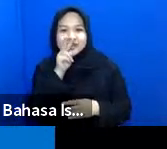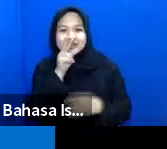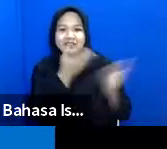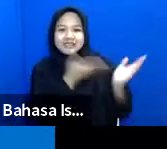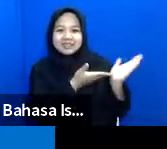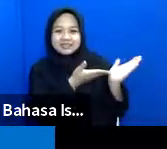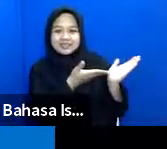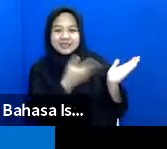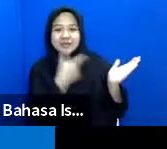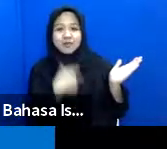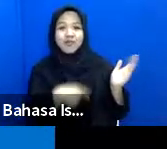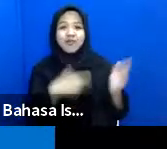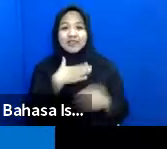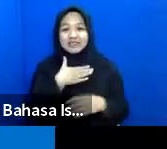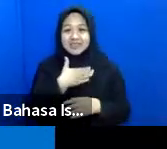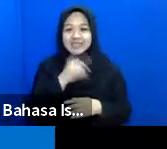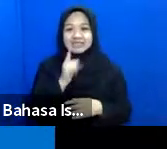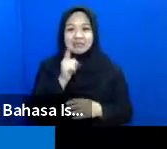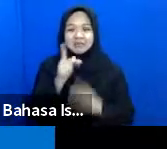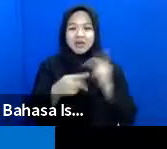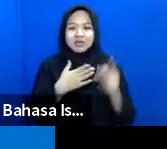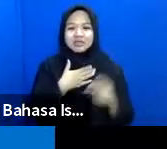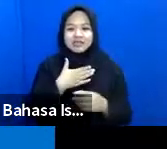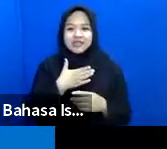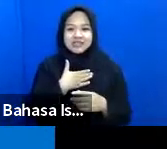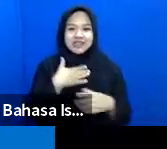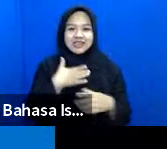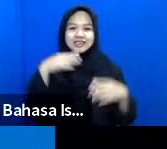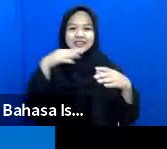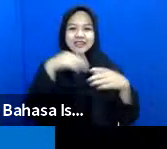mungkin sedikit profil saya karena kalau saya di dalam